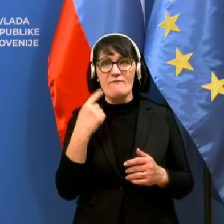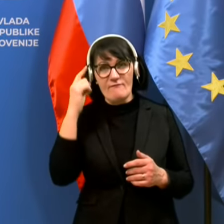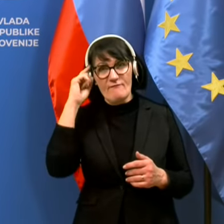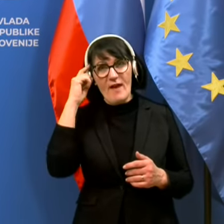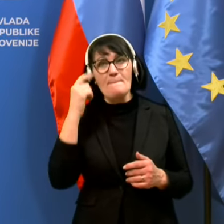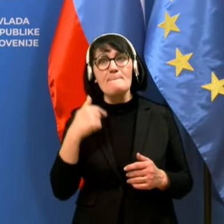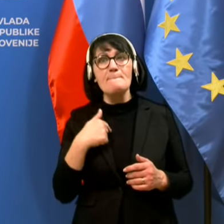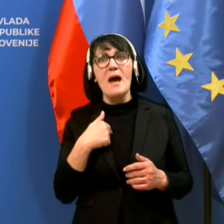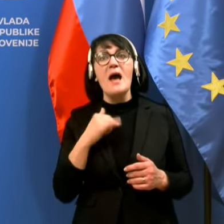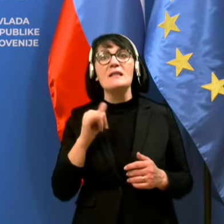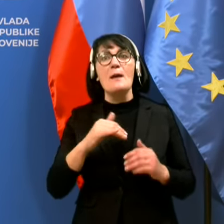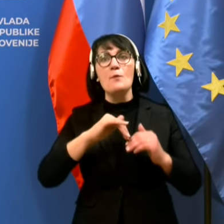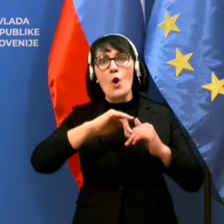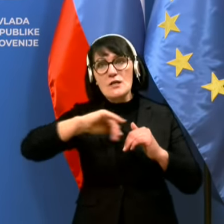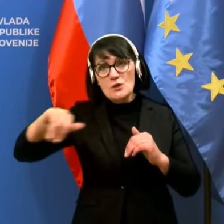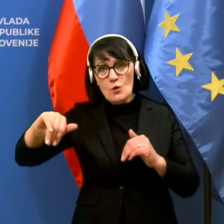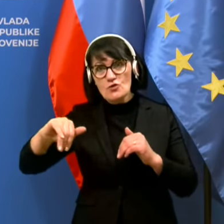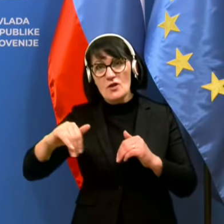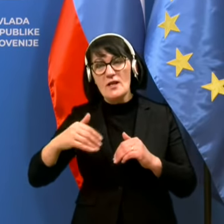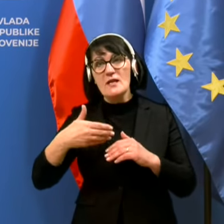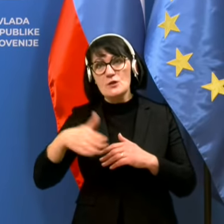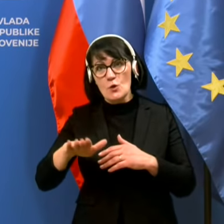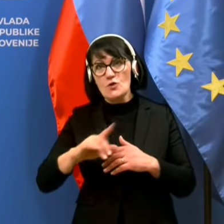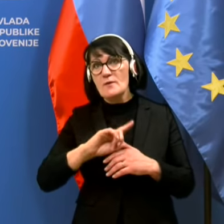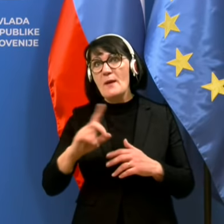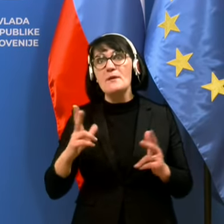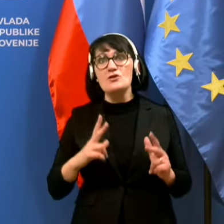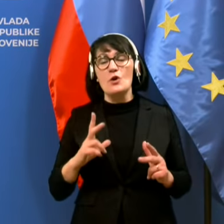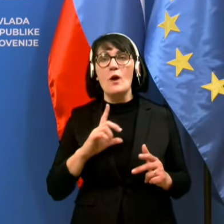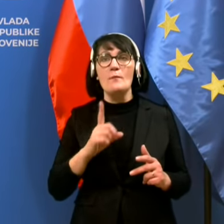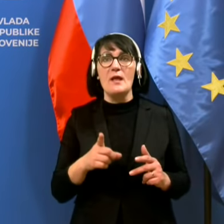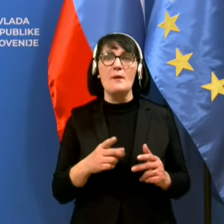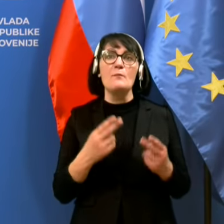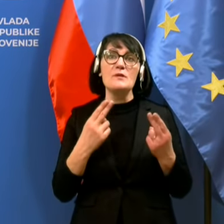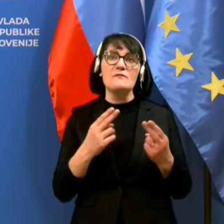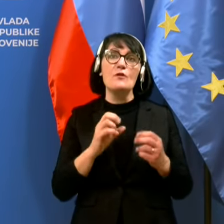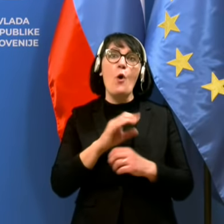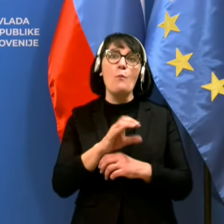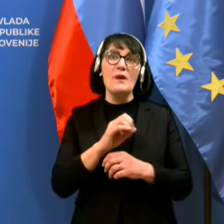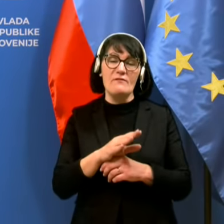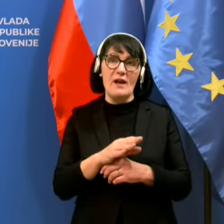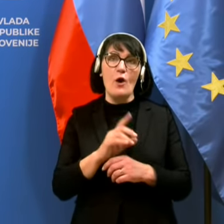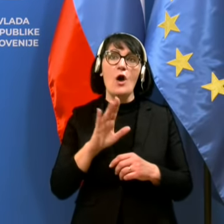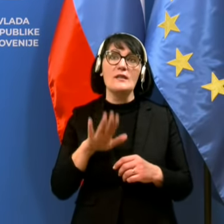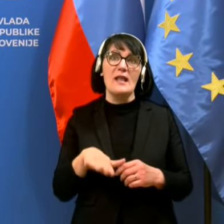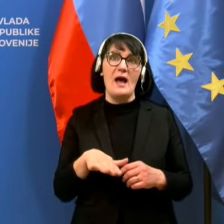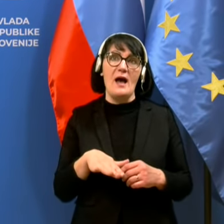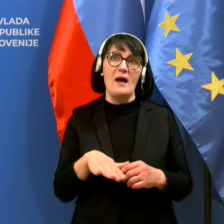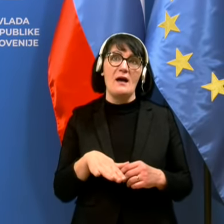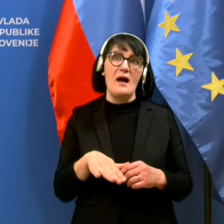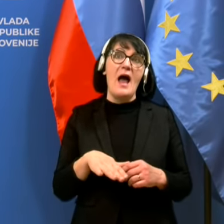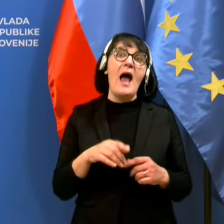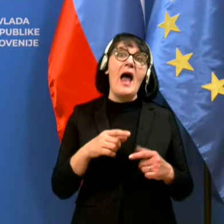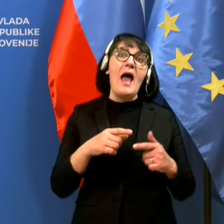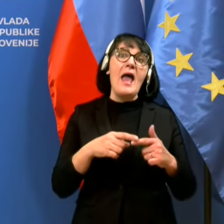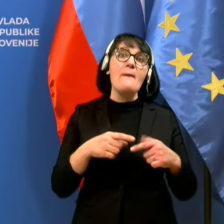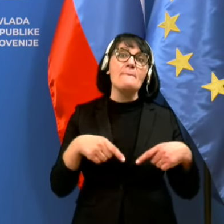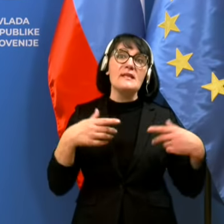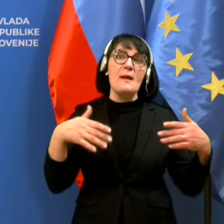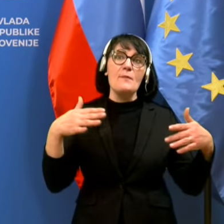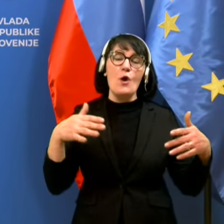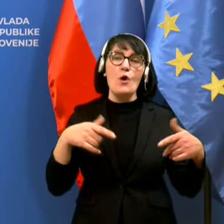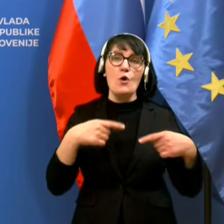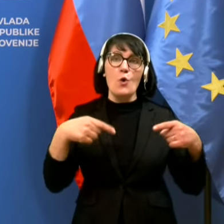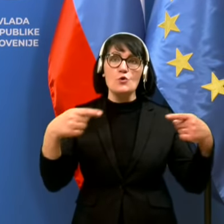jih je bilo izločenih, ne pričakujem, da bo zdaj to bistveno vplivalo na epidemiloško krivuljo,